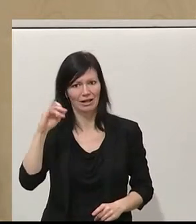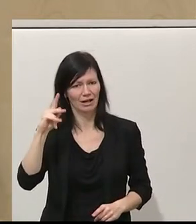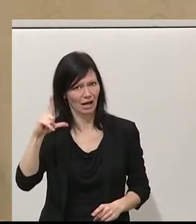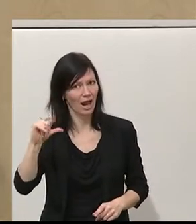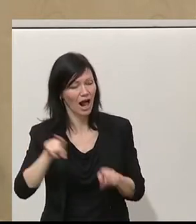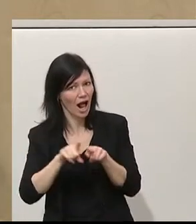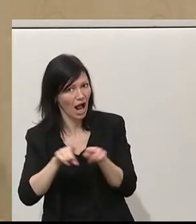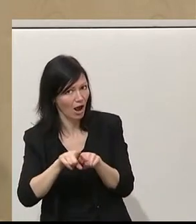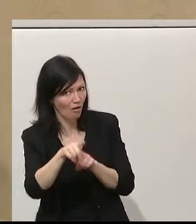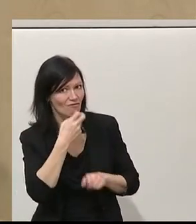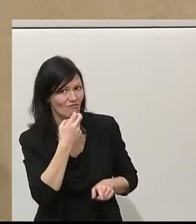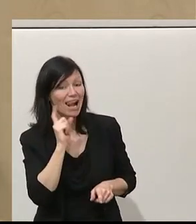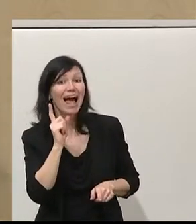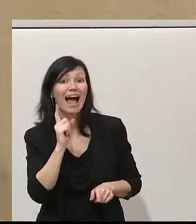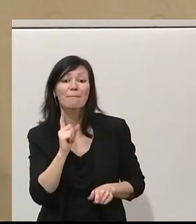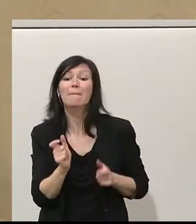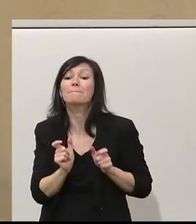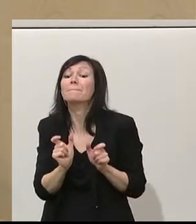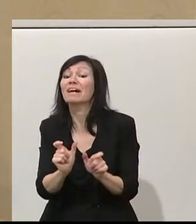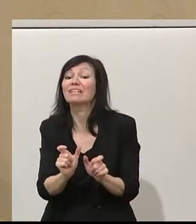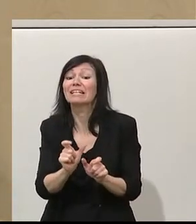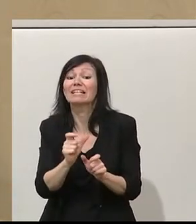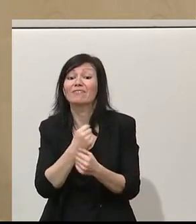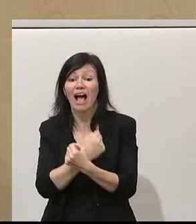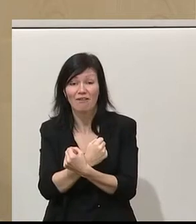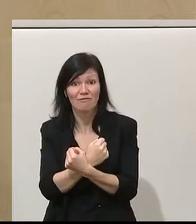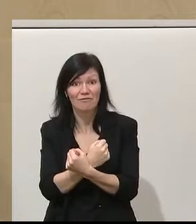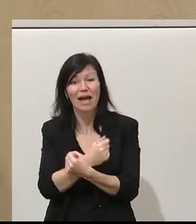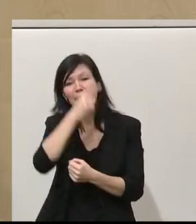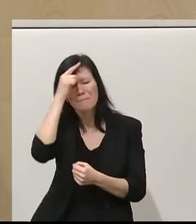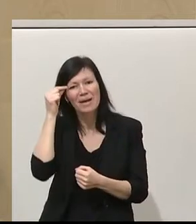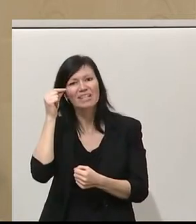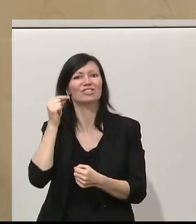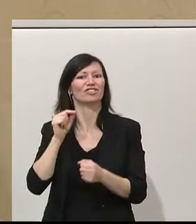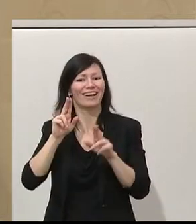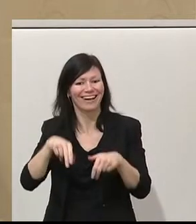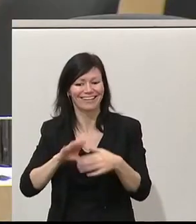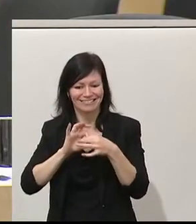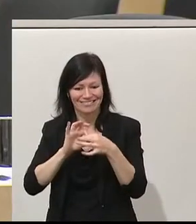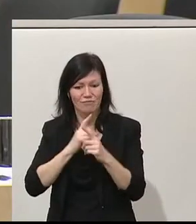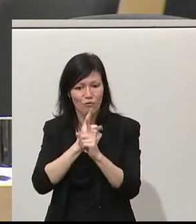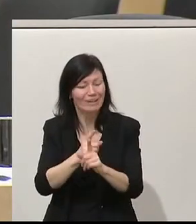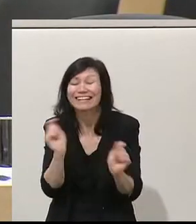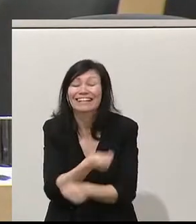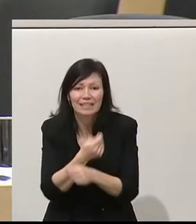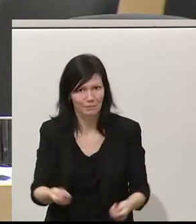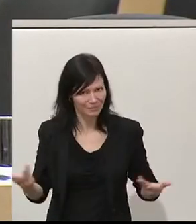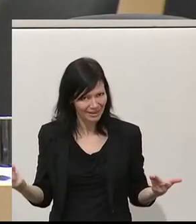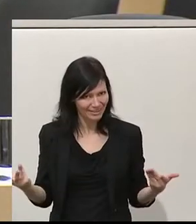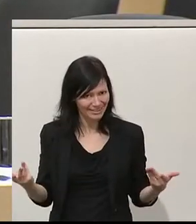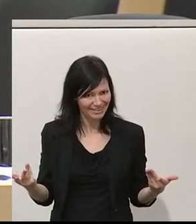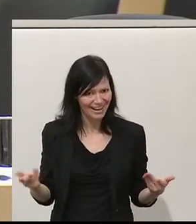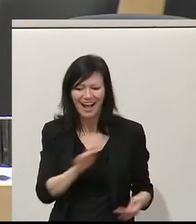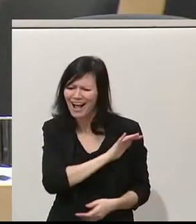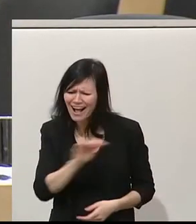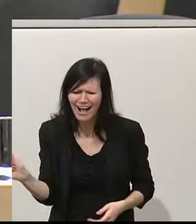gibt keine menschenrechtskonforme Präventivhaftung. Das haben Sie nicht verstanden. Sie haben sich von der ÖVP über den Tisch ziehen lassen und haben Ihre gesamte Reputation